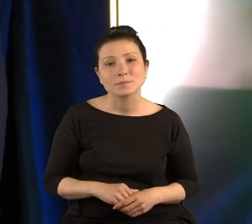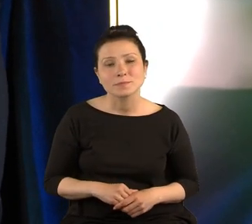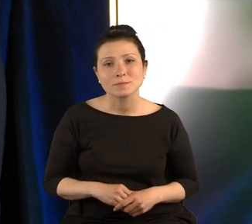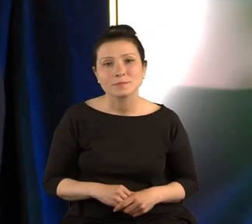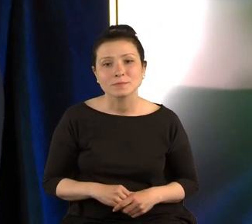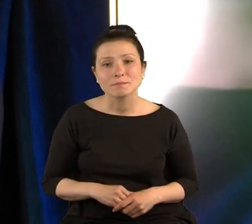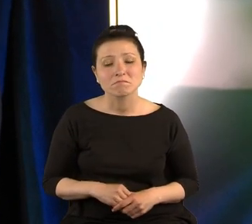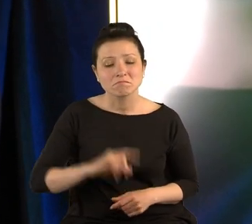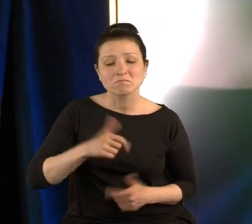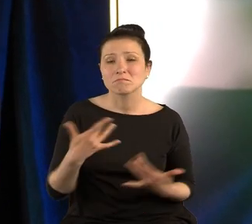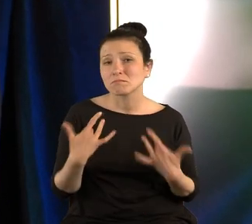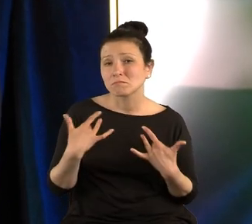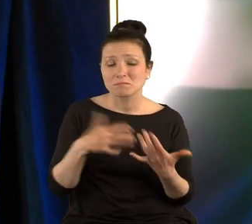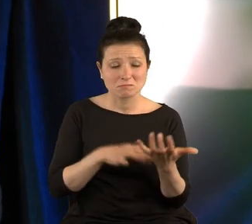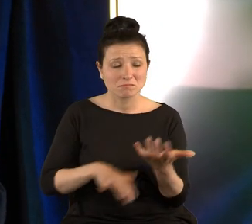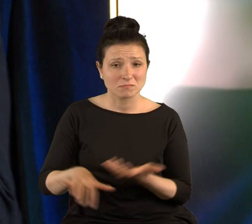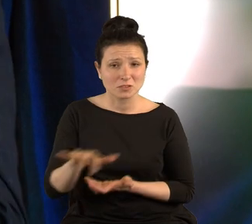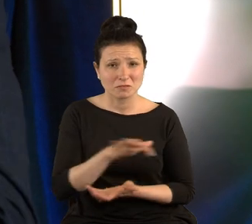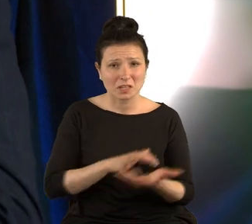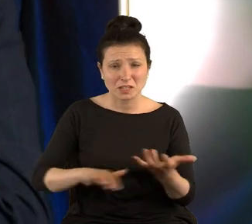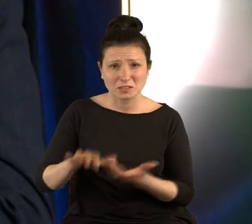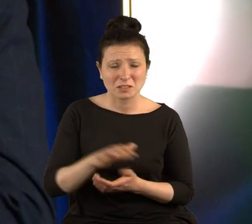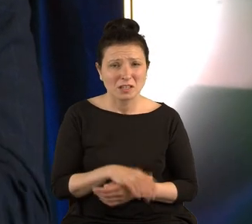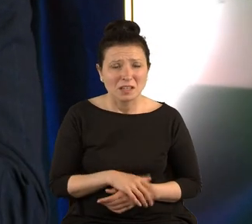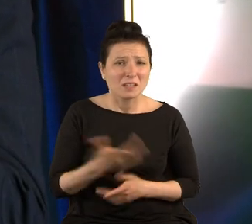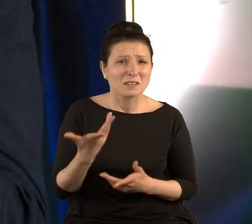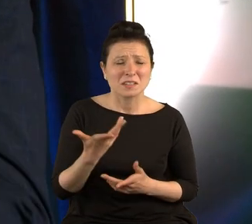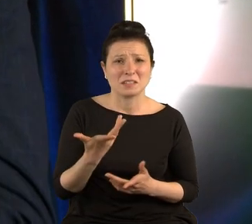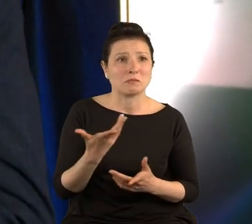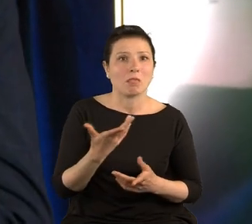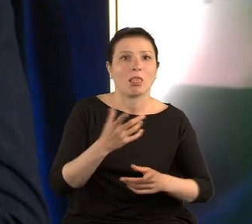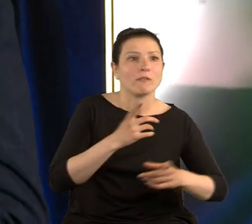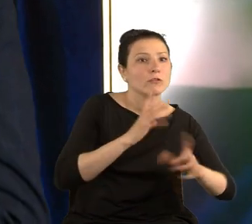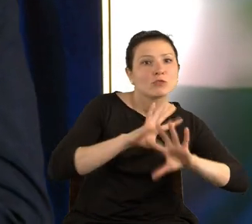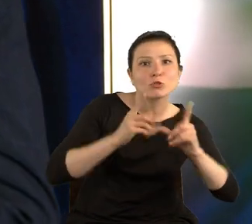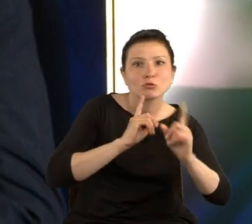Żyjemy w świecie fast foodu duchowego. Żremy